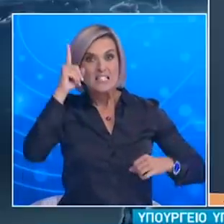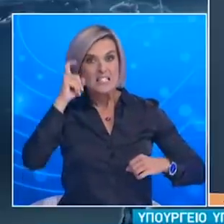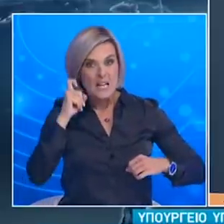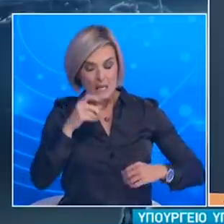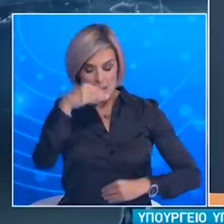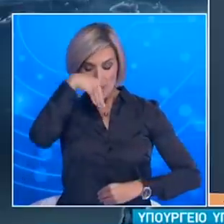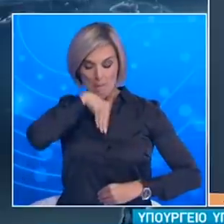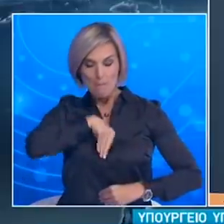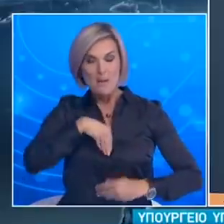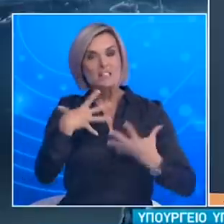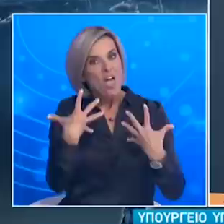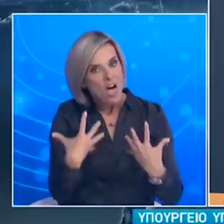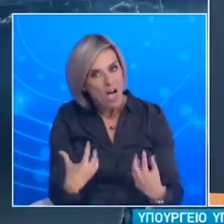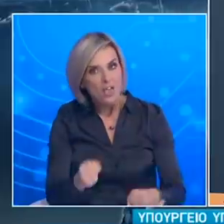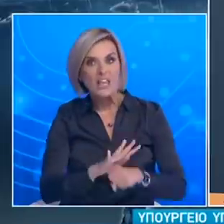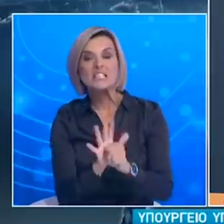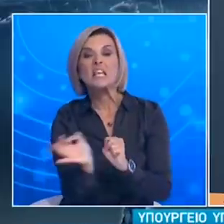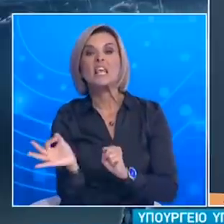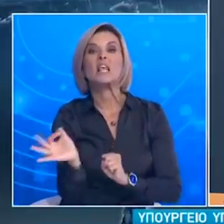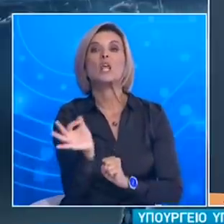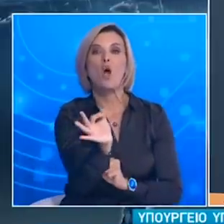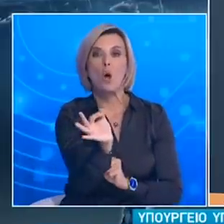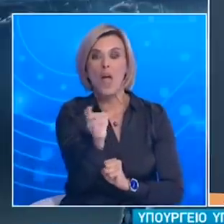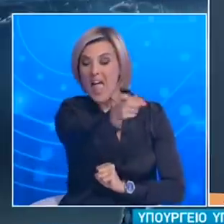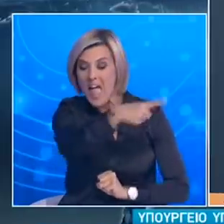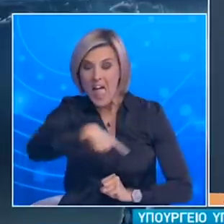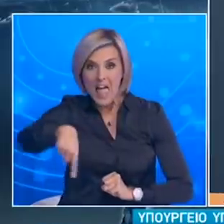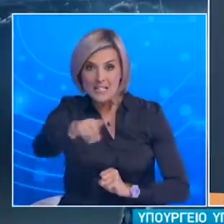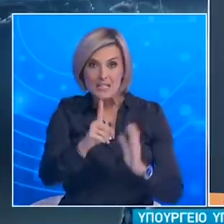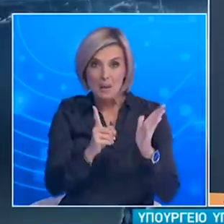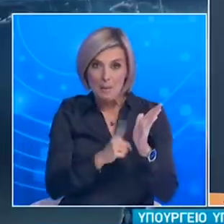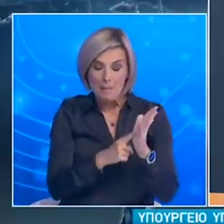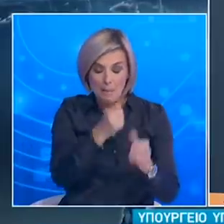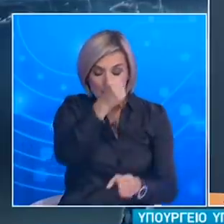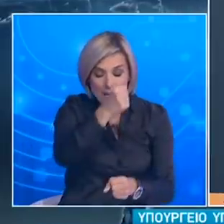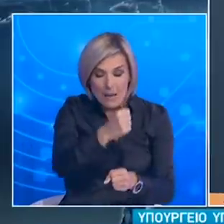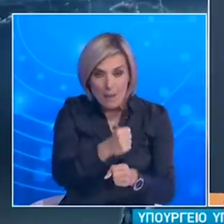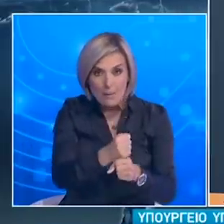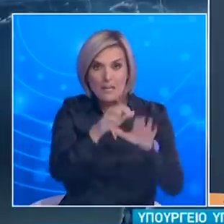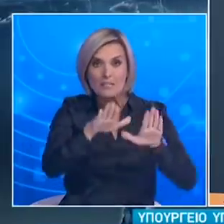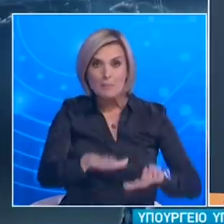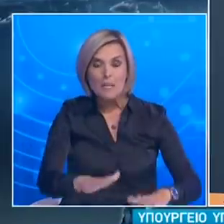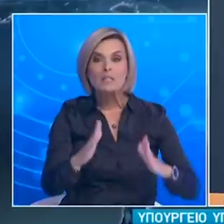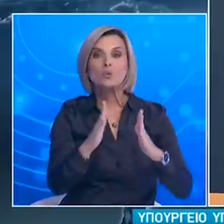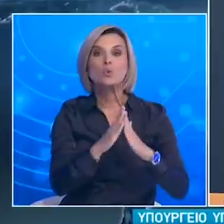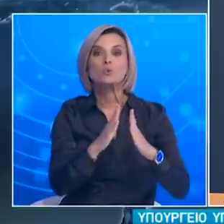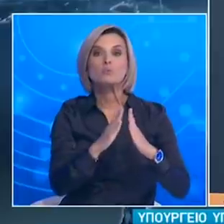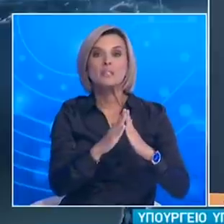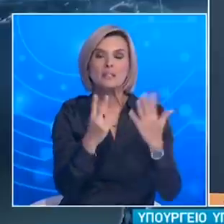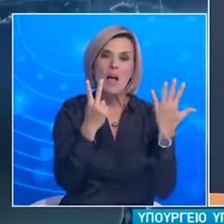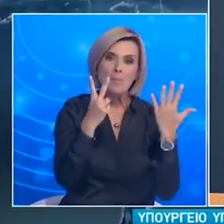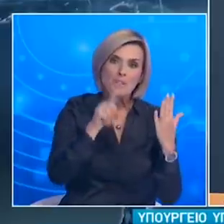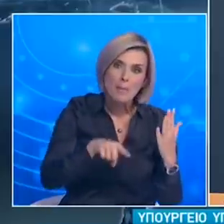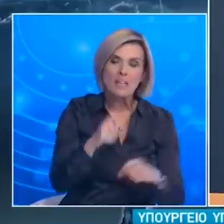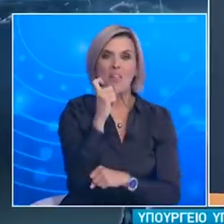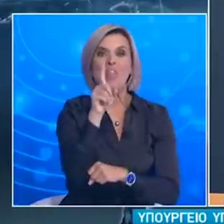προσπαθήσουμε να περιορίσουμε για χρονικό διάστημα 7 με 10 ημέρες στις κοινωνικές επαφές και να χρησιμοποιούμε μάσκα στις σκοτεινές επαφές.